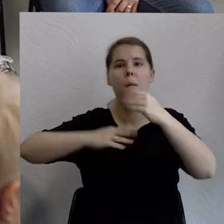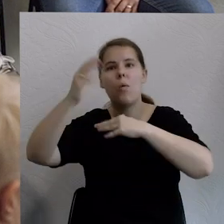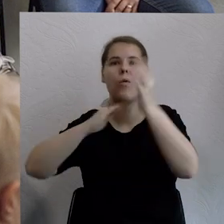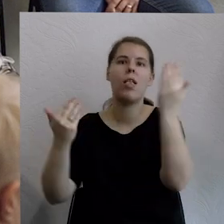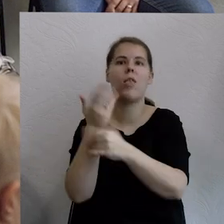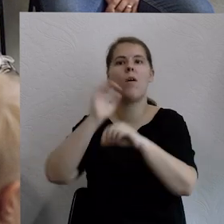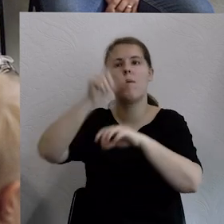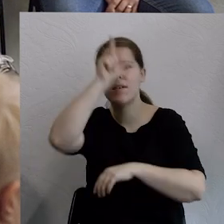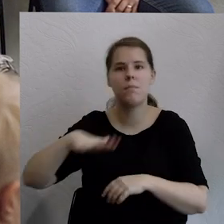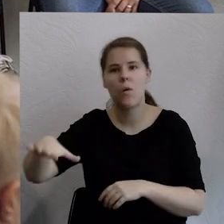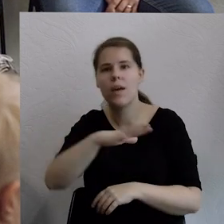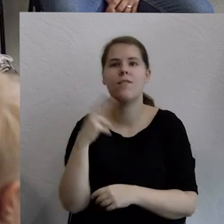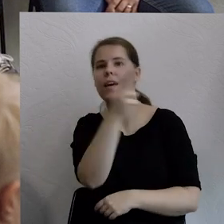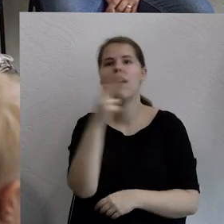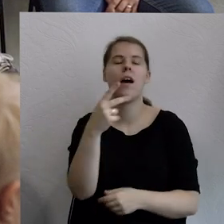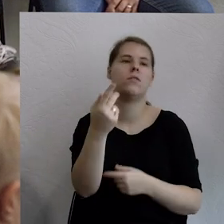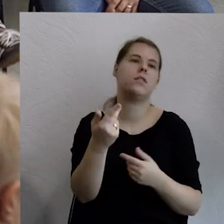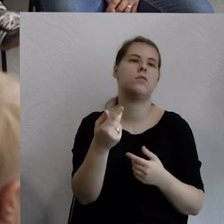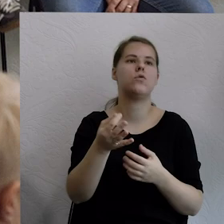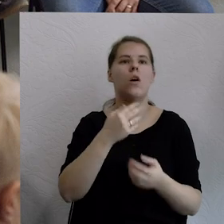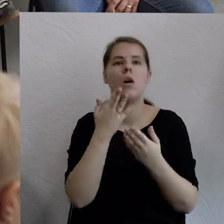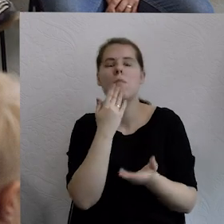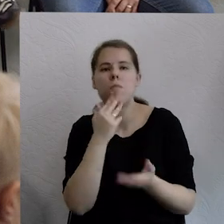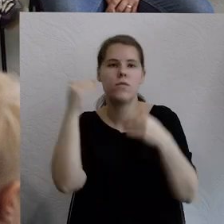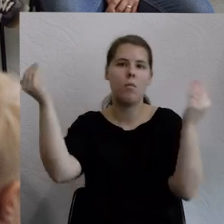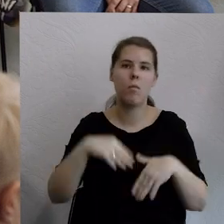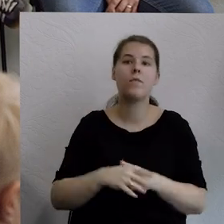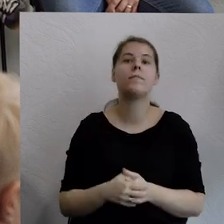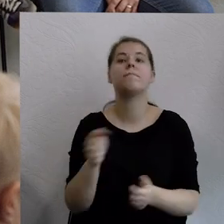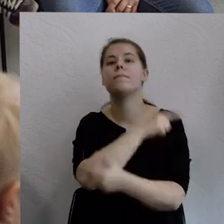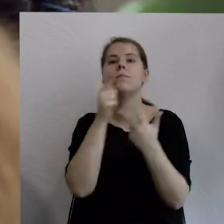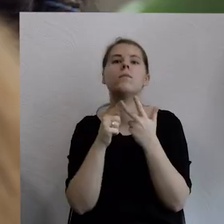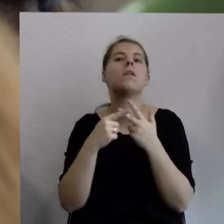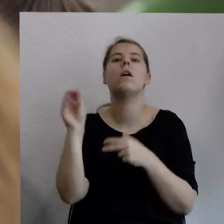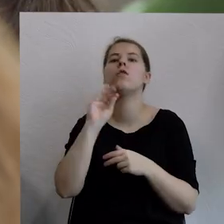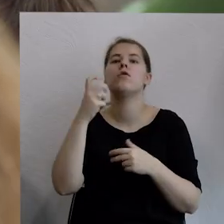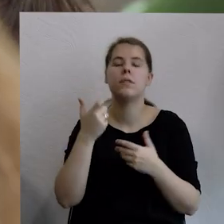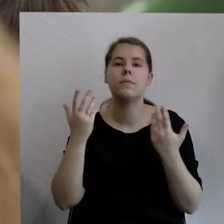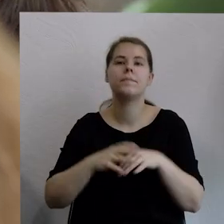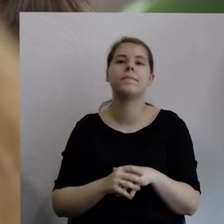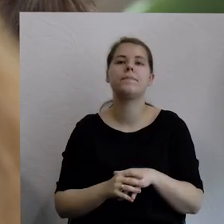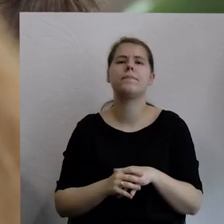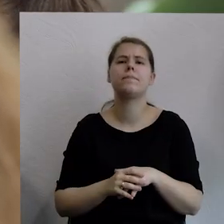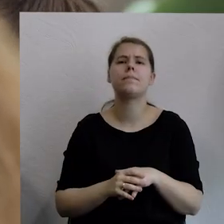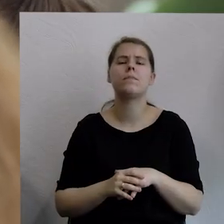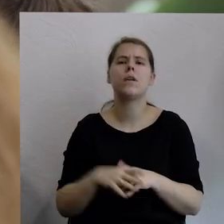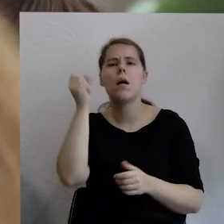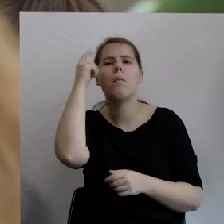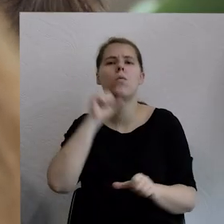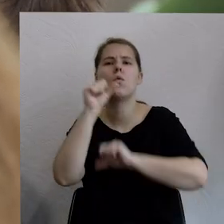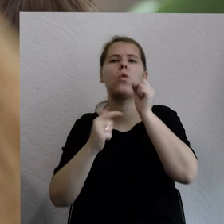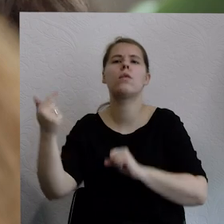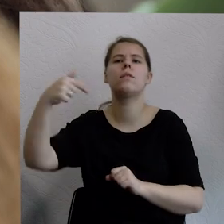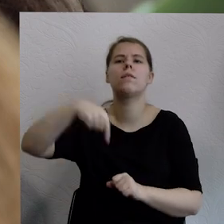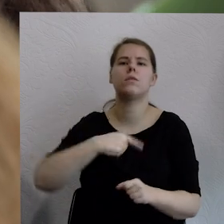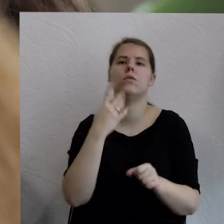właśnie jak najbardziej płasko i równo. No i trzecia rzecz, która mnie najbardziej nurtuje to ta koncepcja, że do 2040